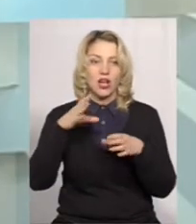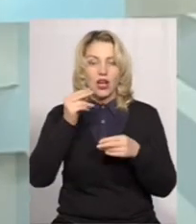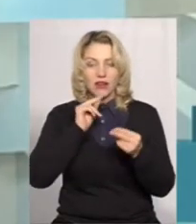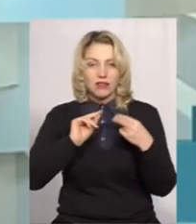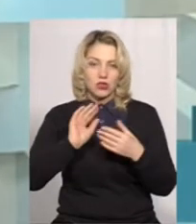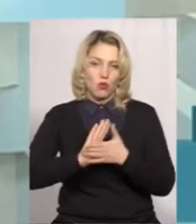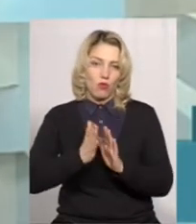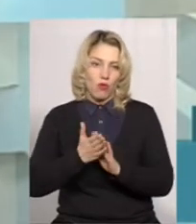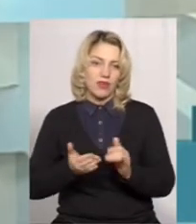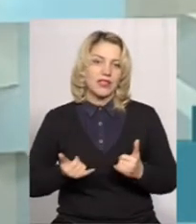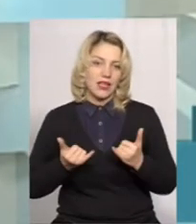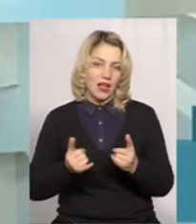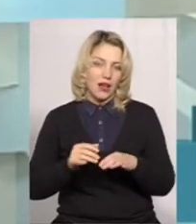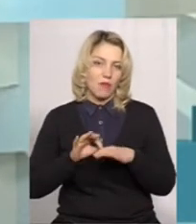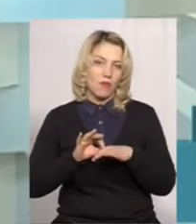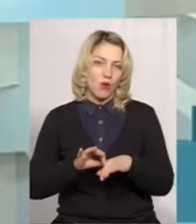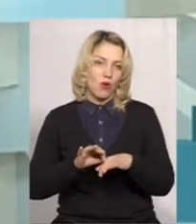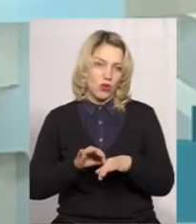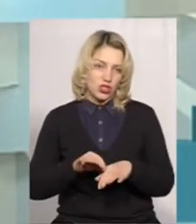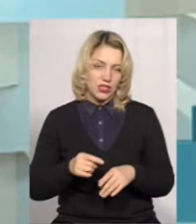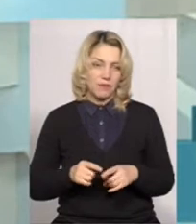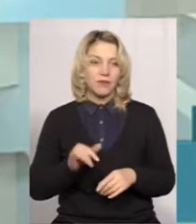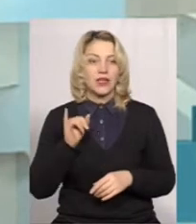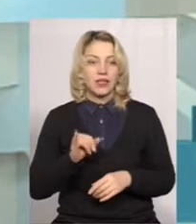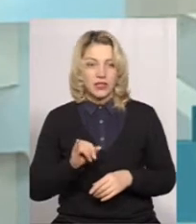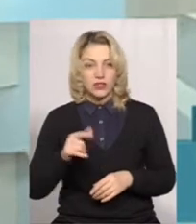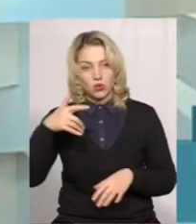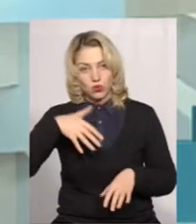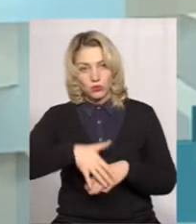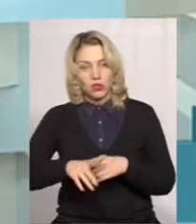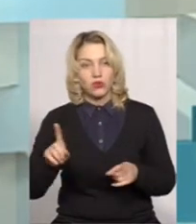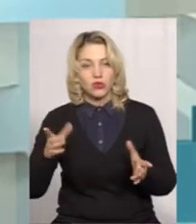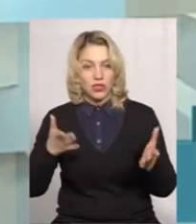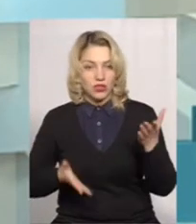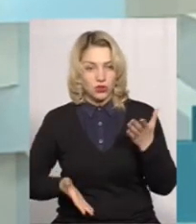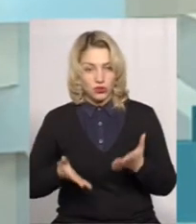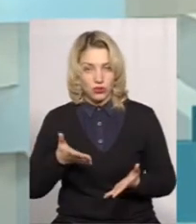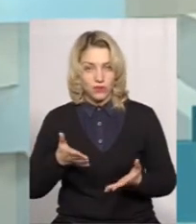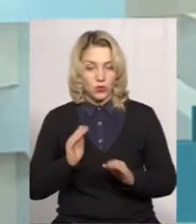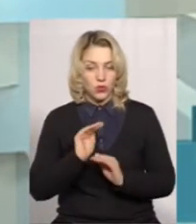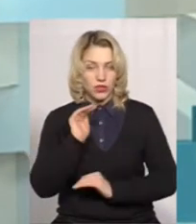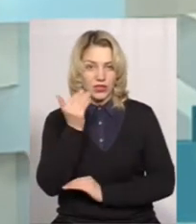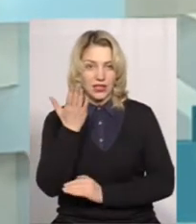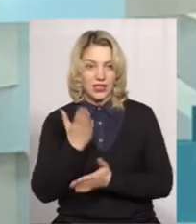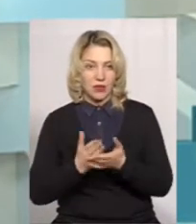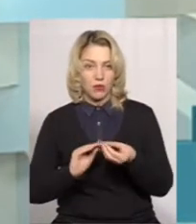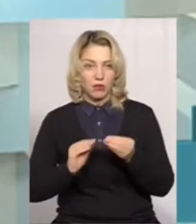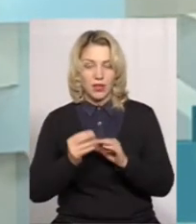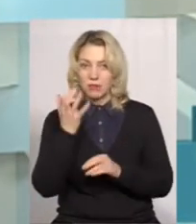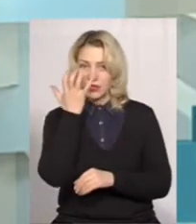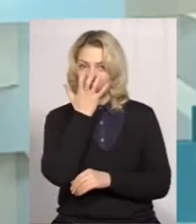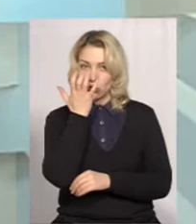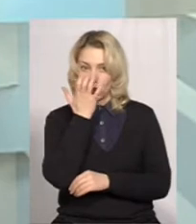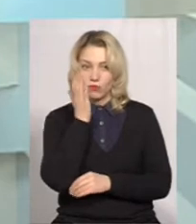умови для проходження. Ну, і зрозуміло, якщо у дитини є проблеми з